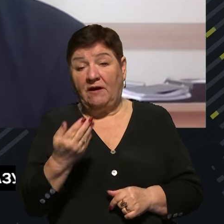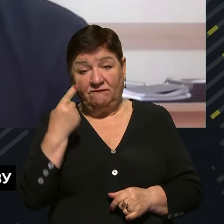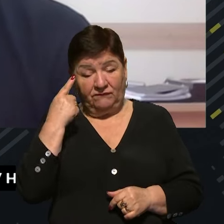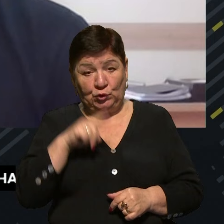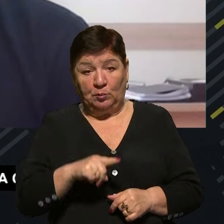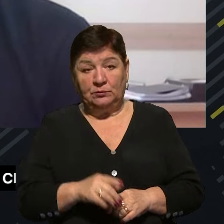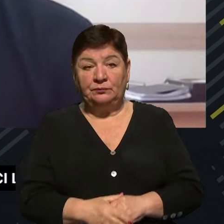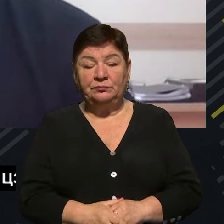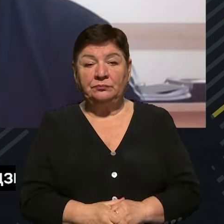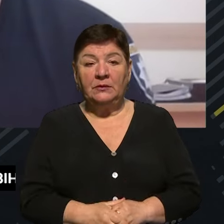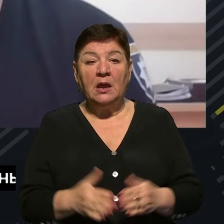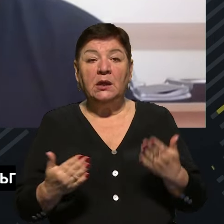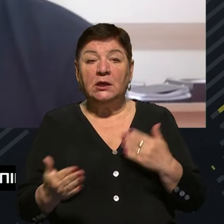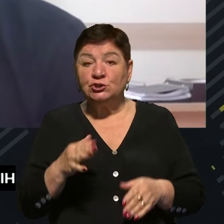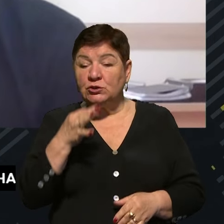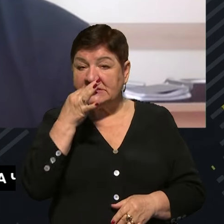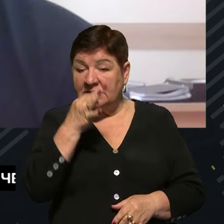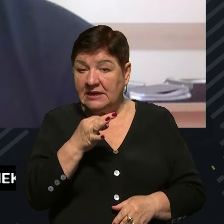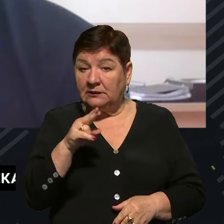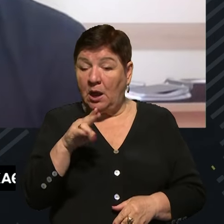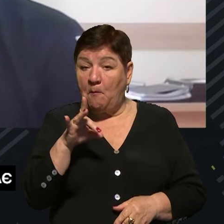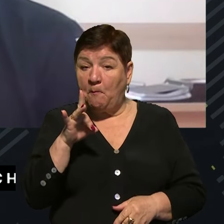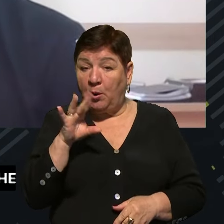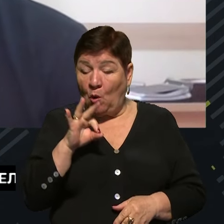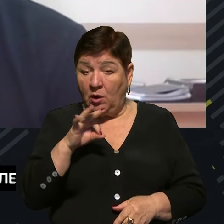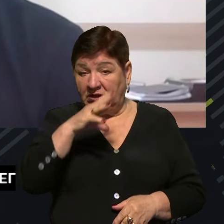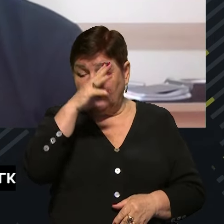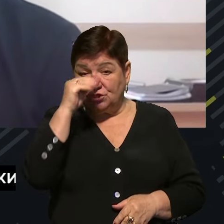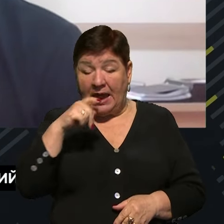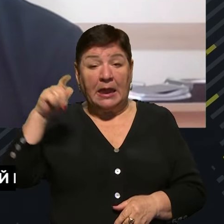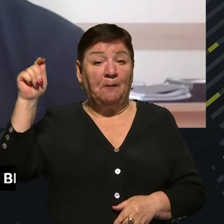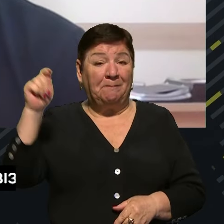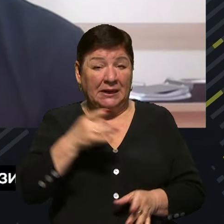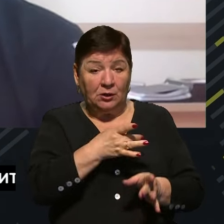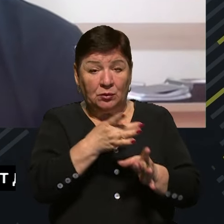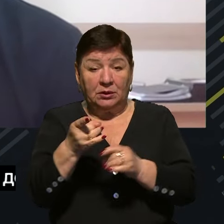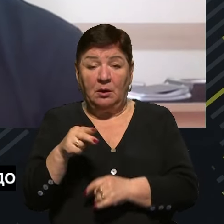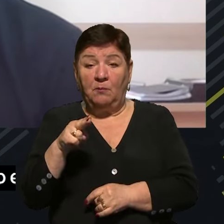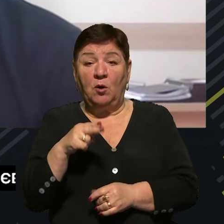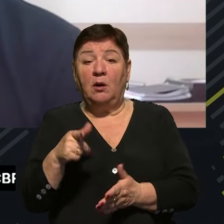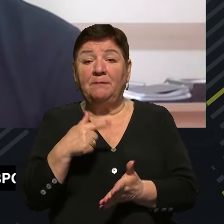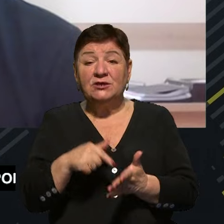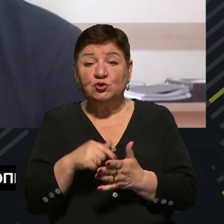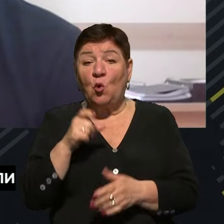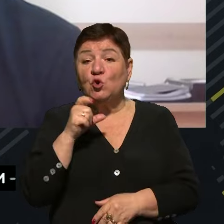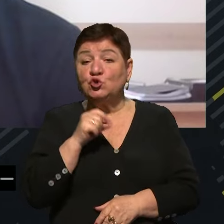Якщо казати про нічні прильоти, по місту Золочева було